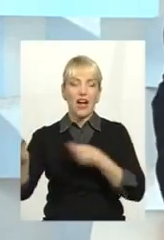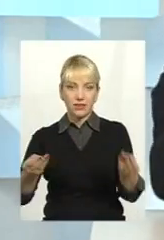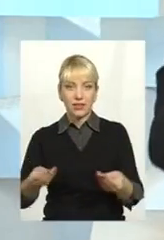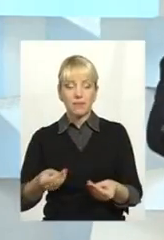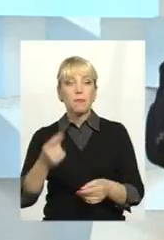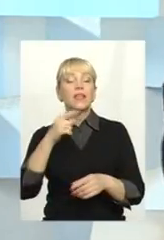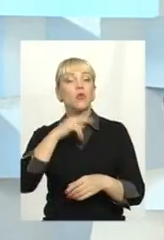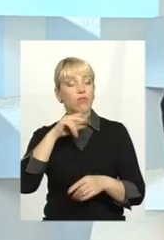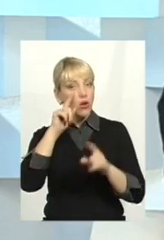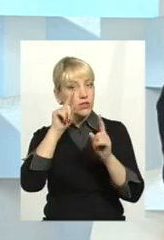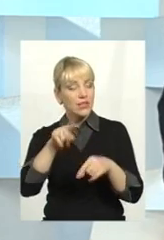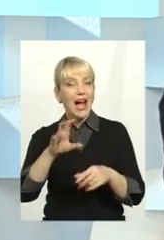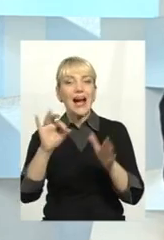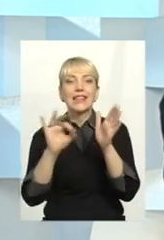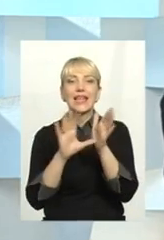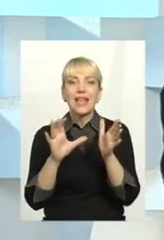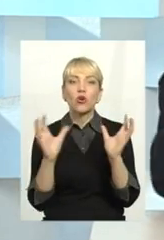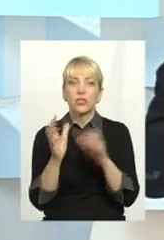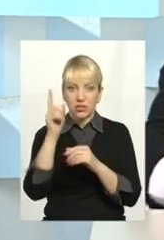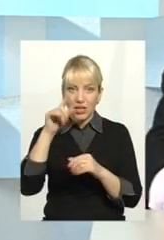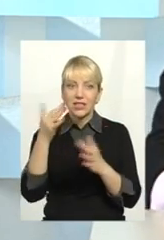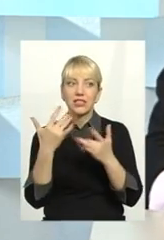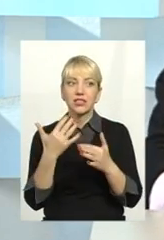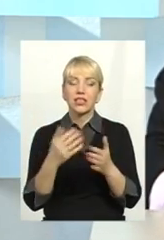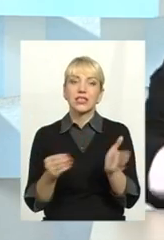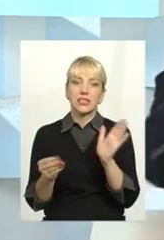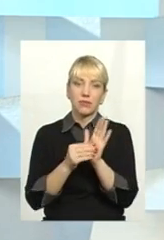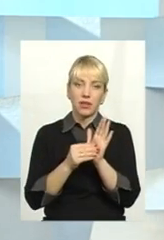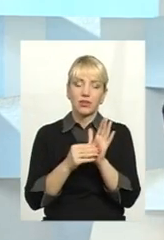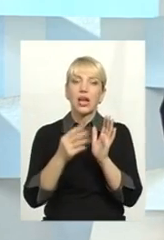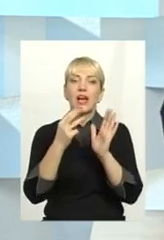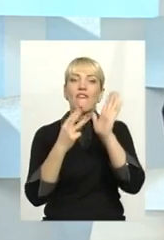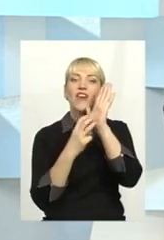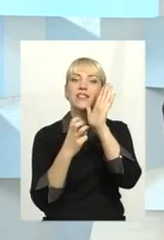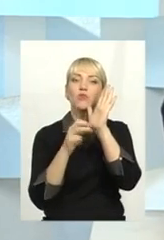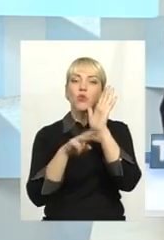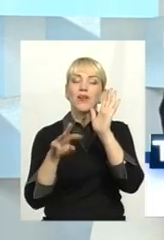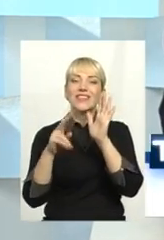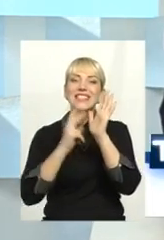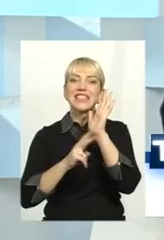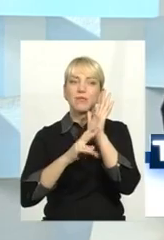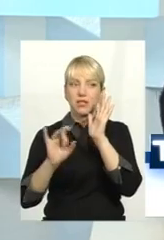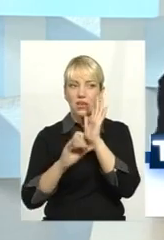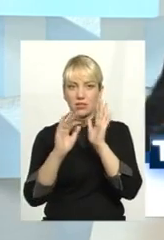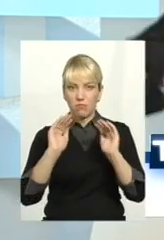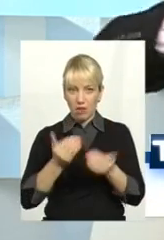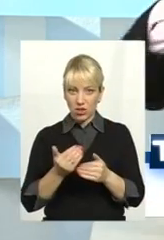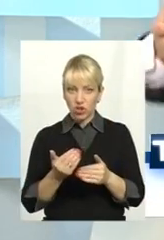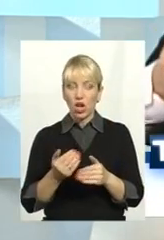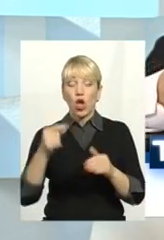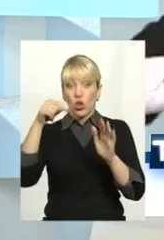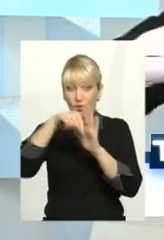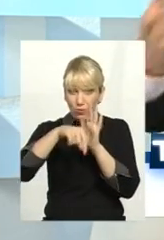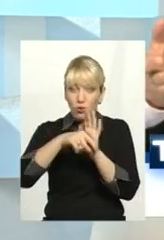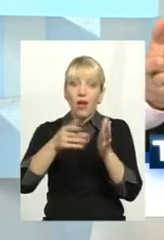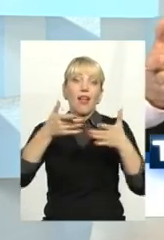енергозбереження в бюджеті, знаєте, скільки закладено? 800 мільйонів. В 70 разів менше. Тобто легше